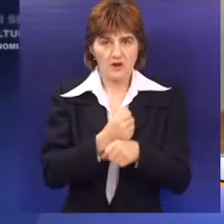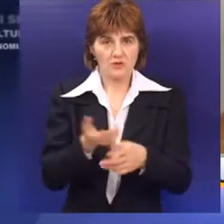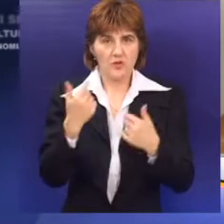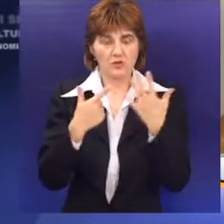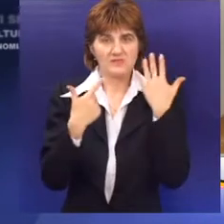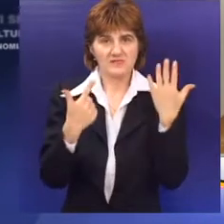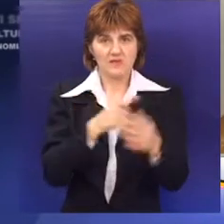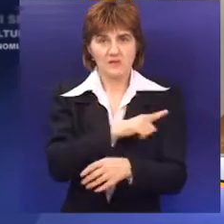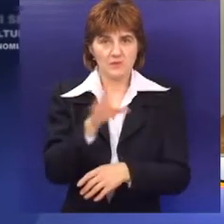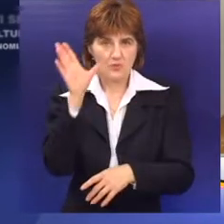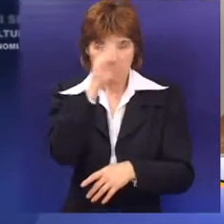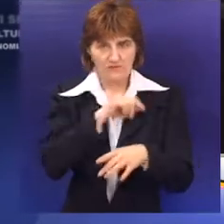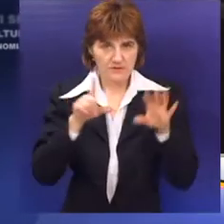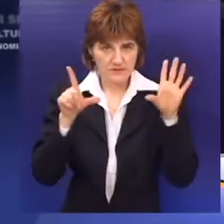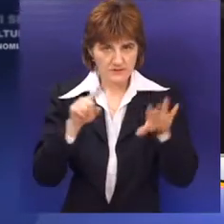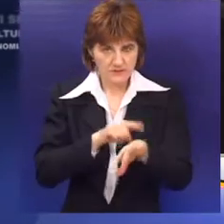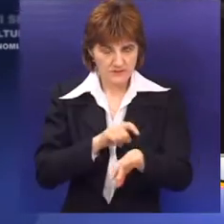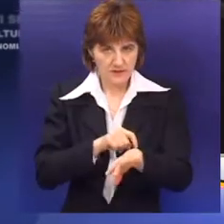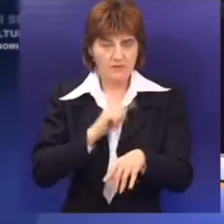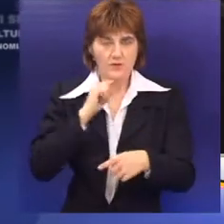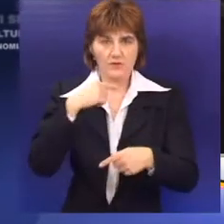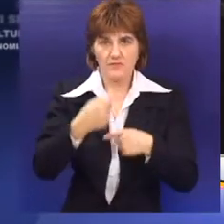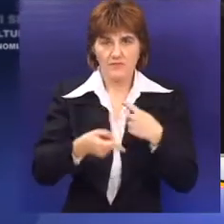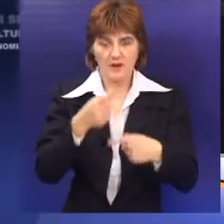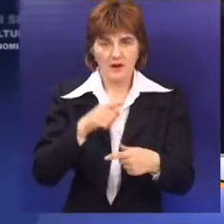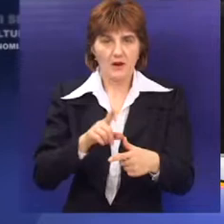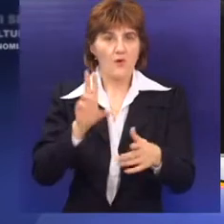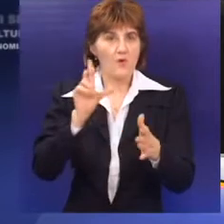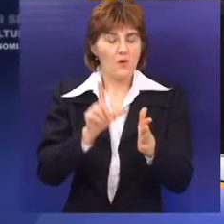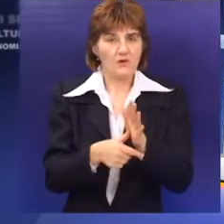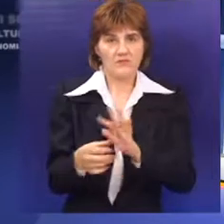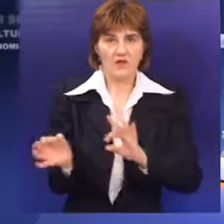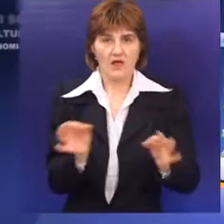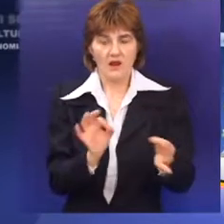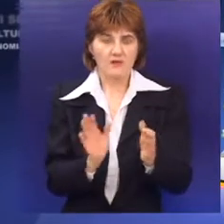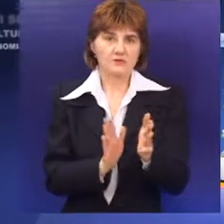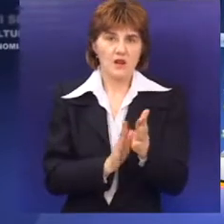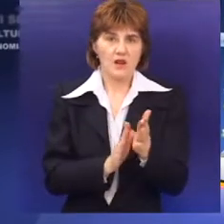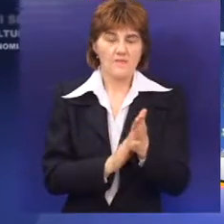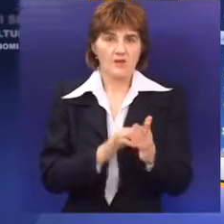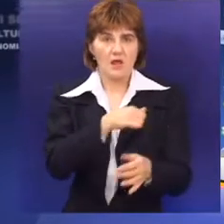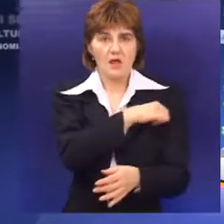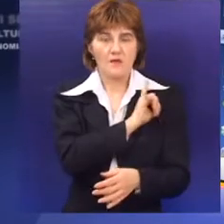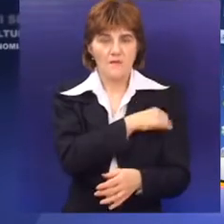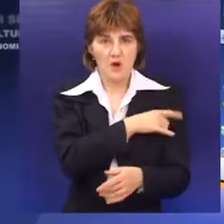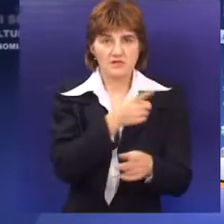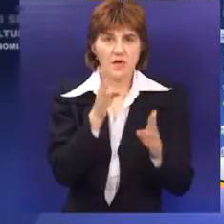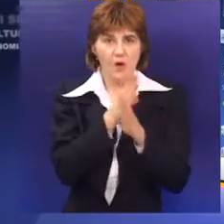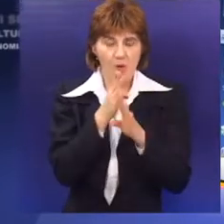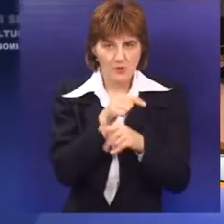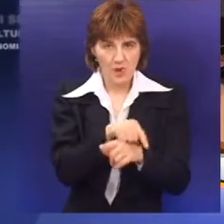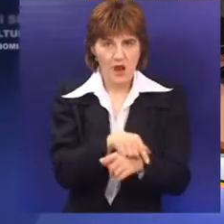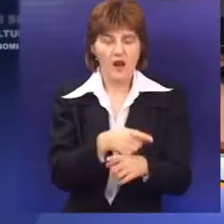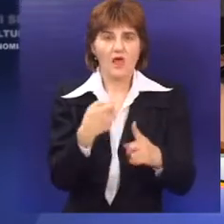do 19 časova. Radi i u noćnom režimu za probleme koje odmah može rešiti komunalna policija. Do sada najveći deo